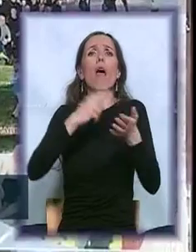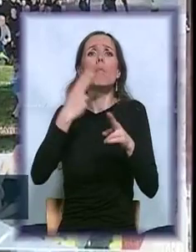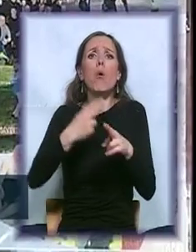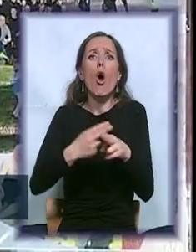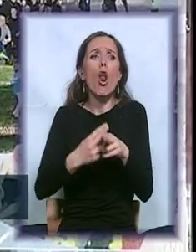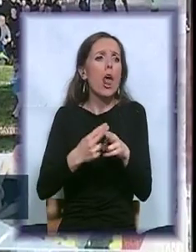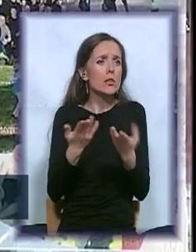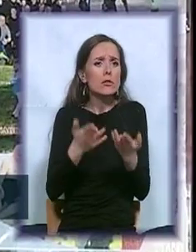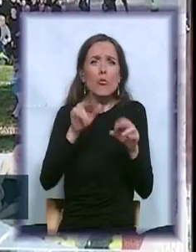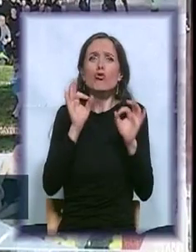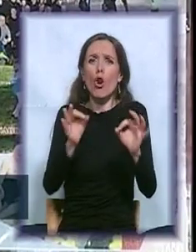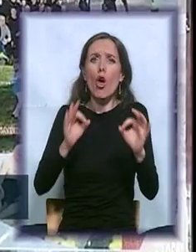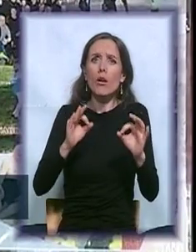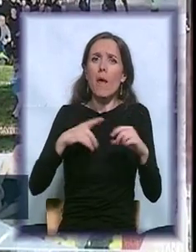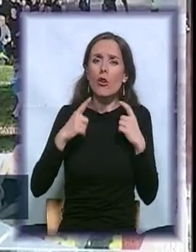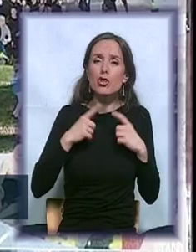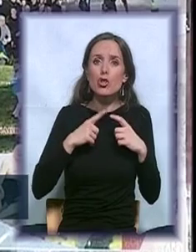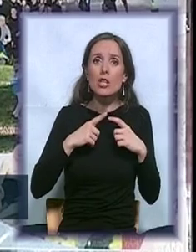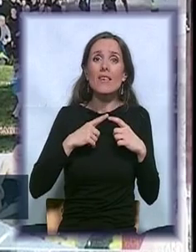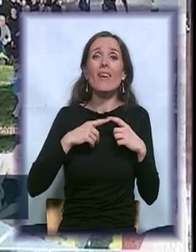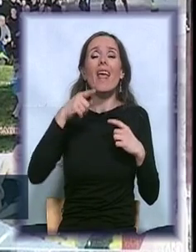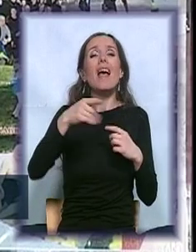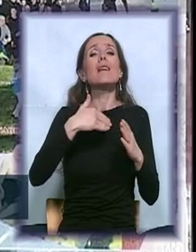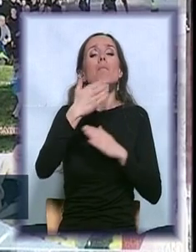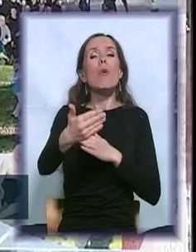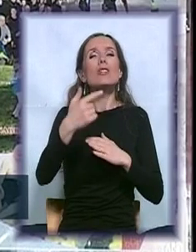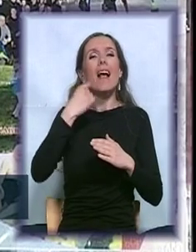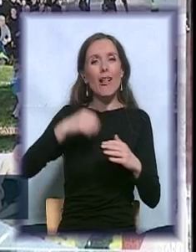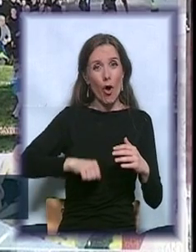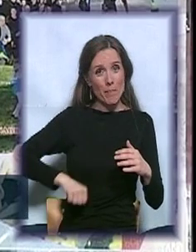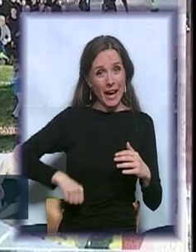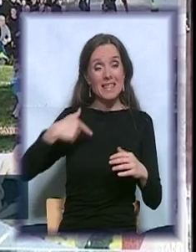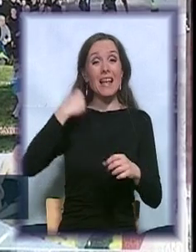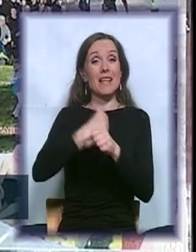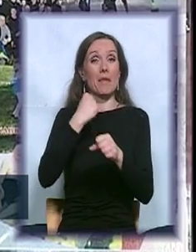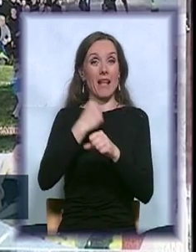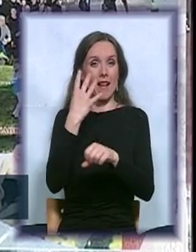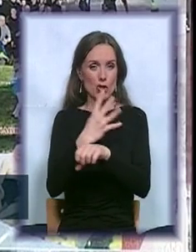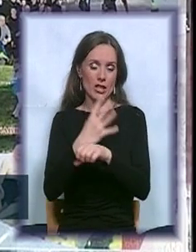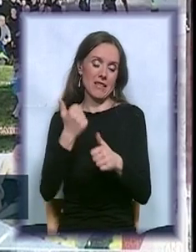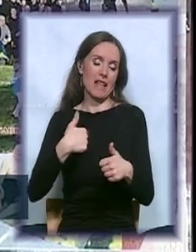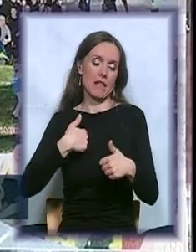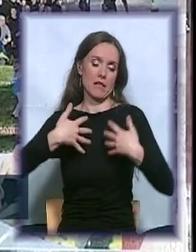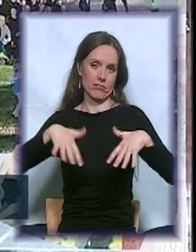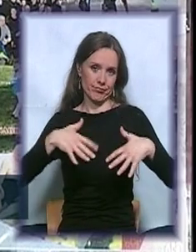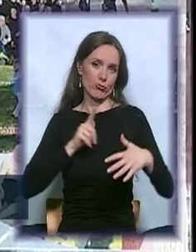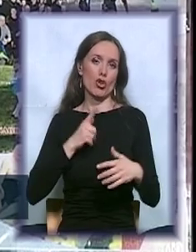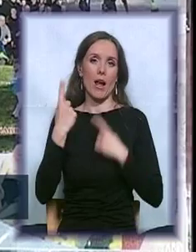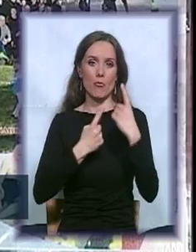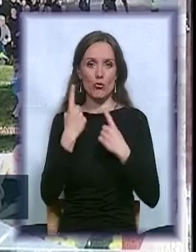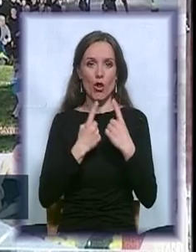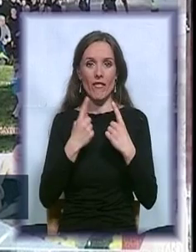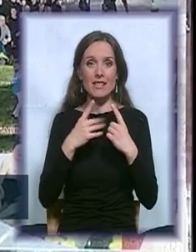tendencija vraćanja na radna mesta. Ja sam posle operacije radila 4 sata. Sad sam trenutno na biro, učekam uslove za penziju.